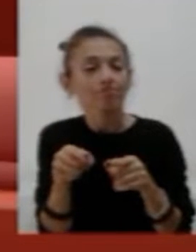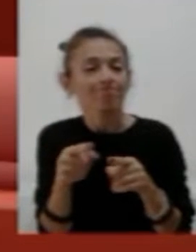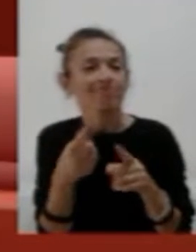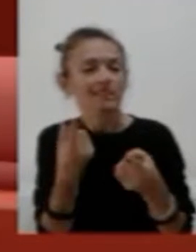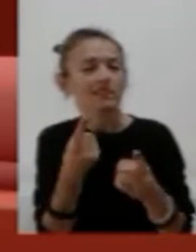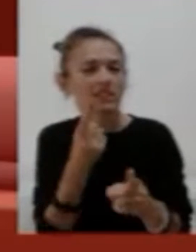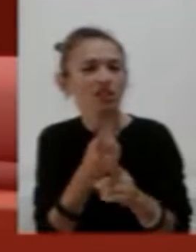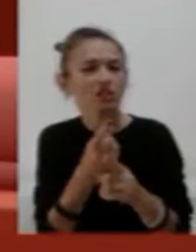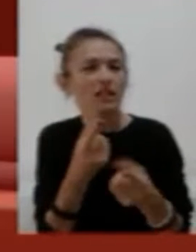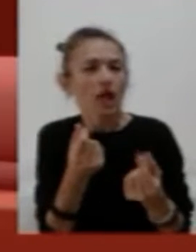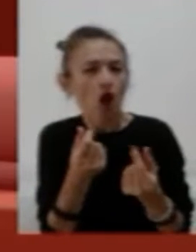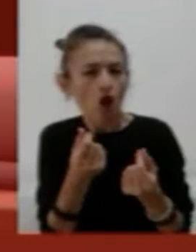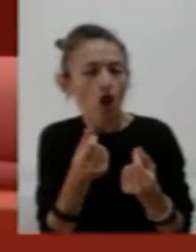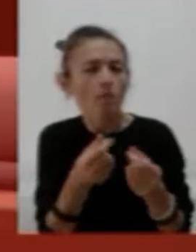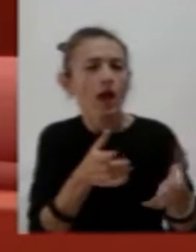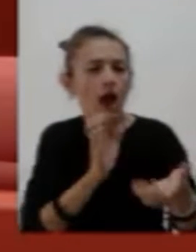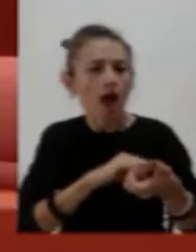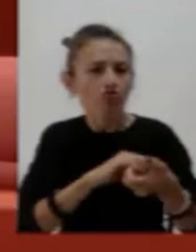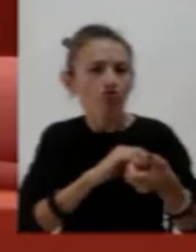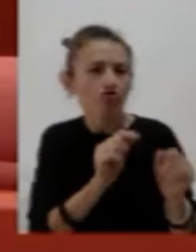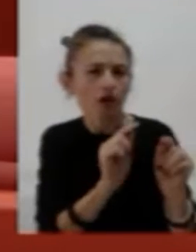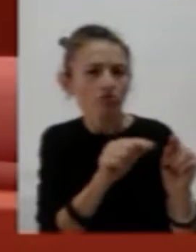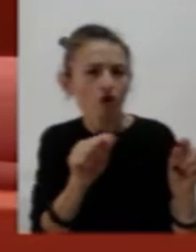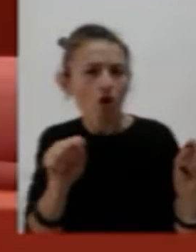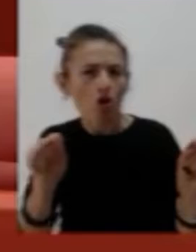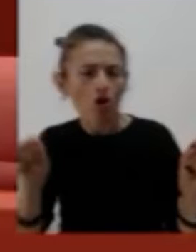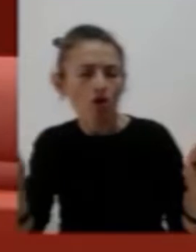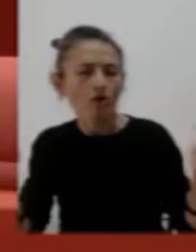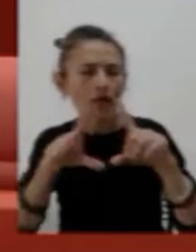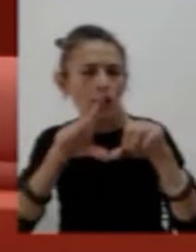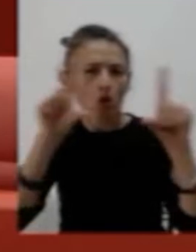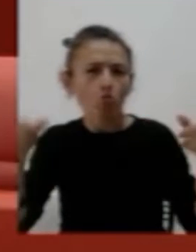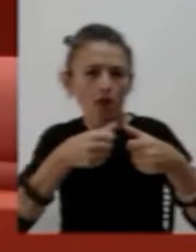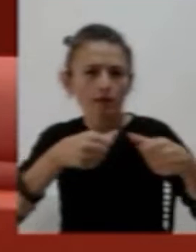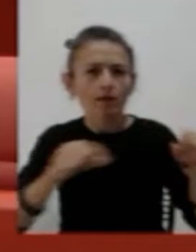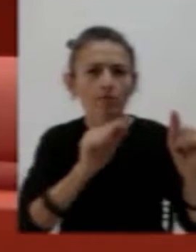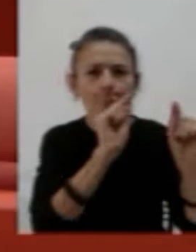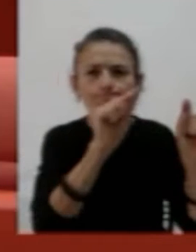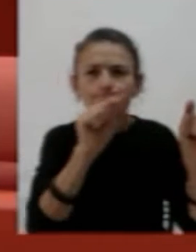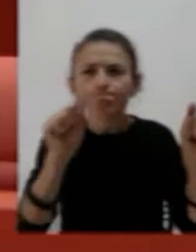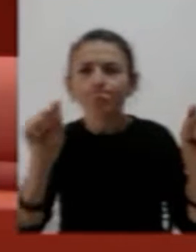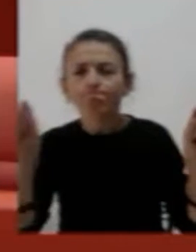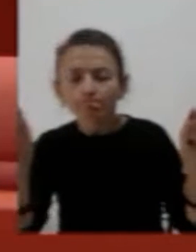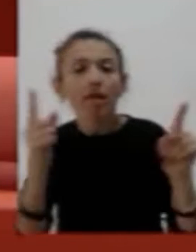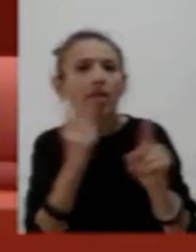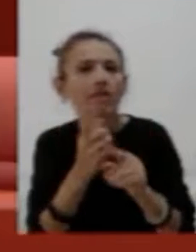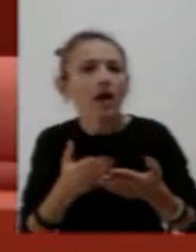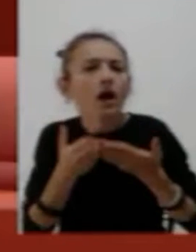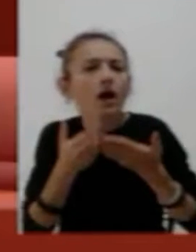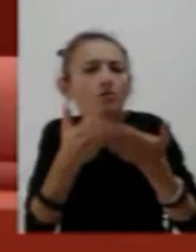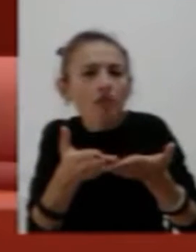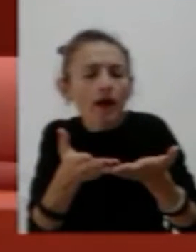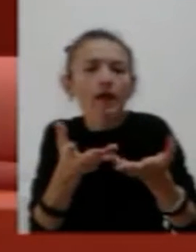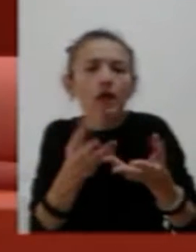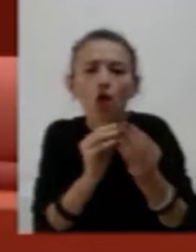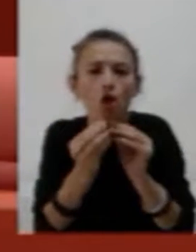delle diverse sedi Liguri chiedevano alla regione di aumentare un quid, un attantum, il